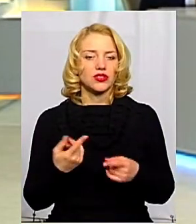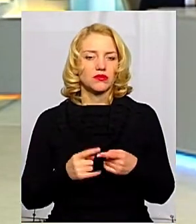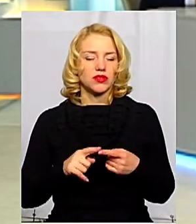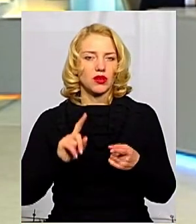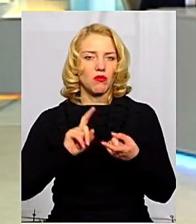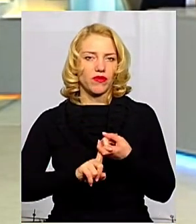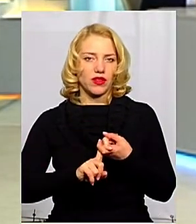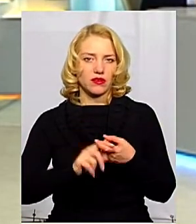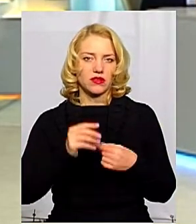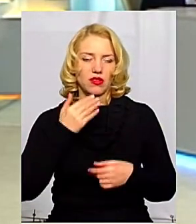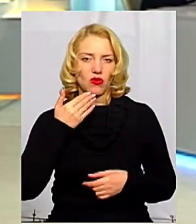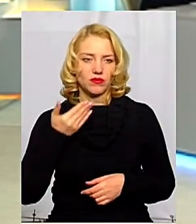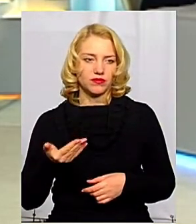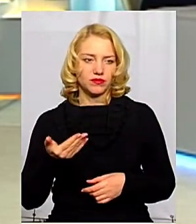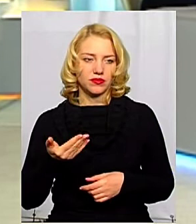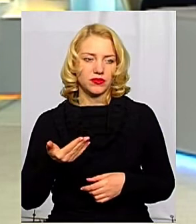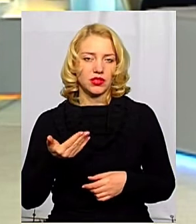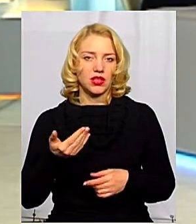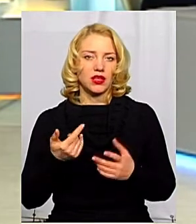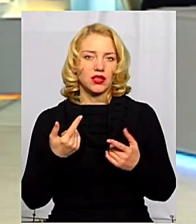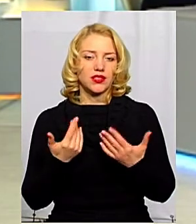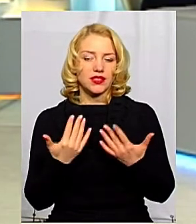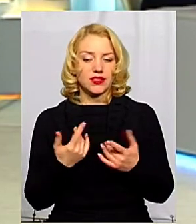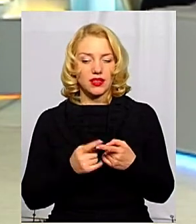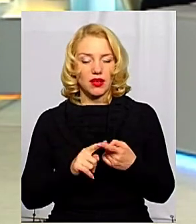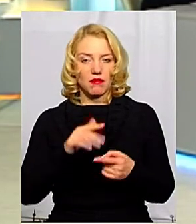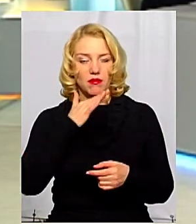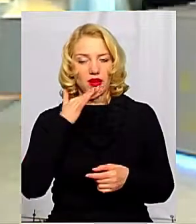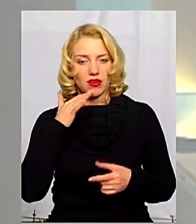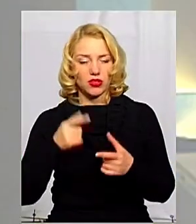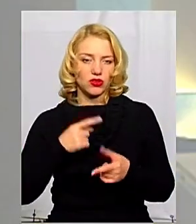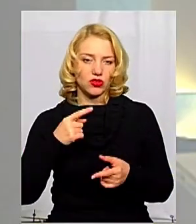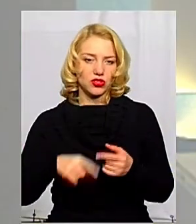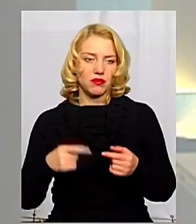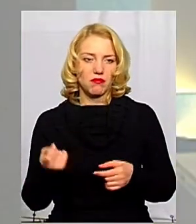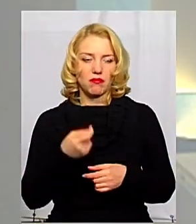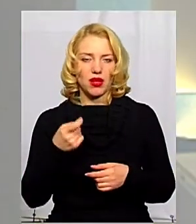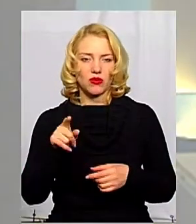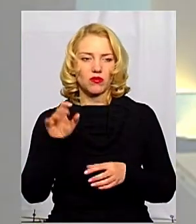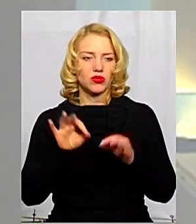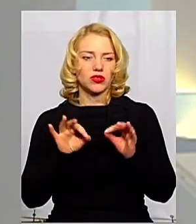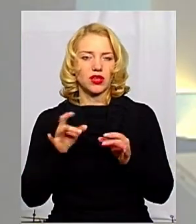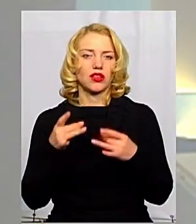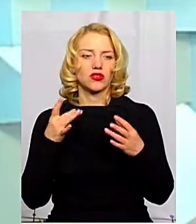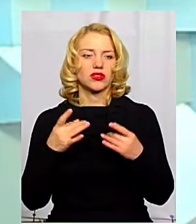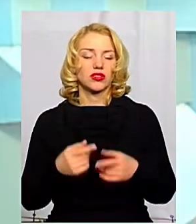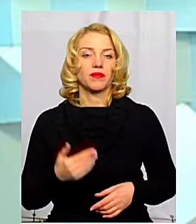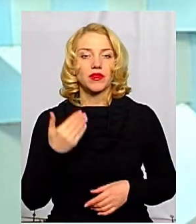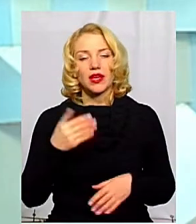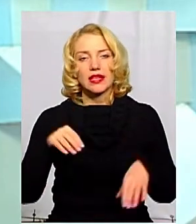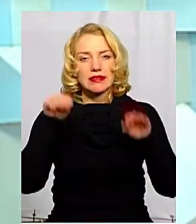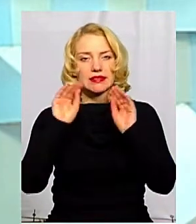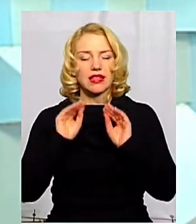'язано? І це багато чи мало у ті проценти, які ви сказали? Ну, знаєте,